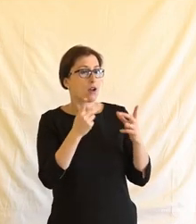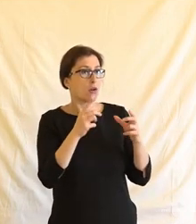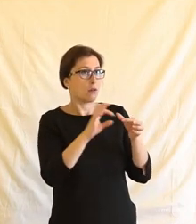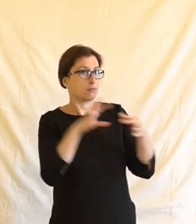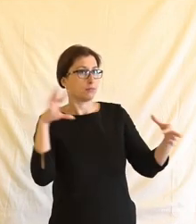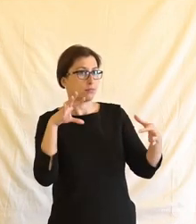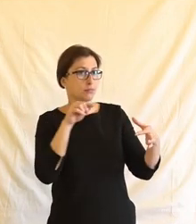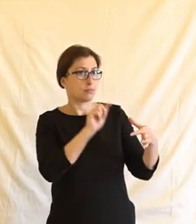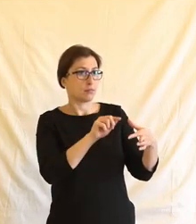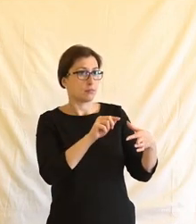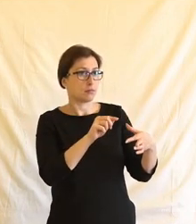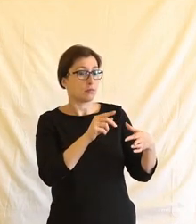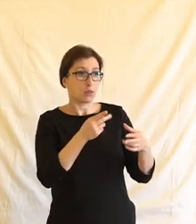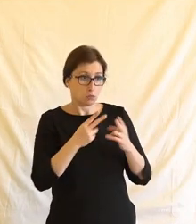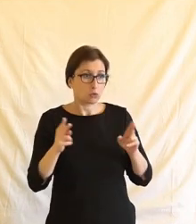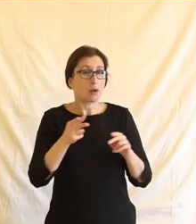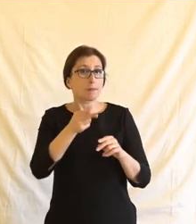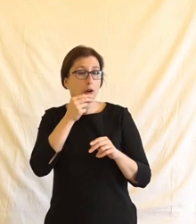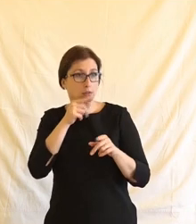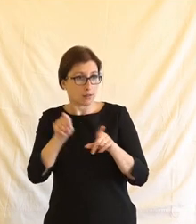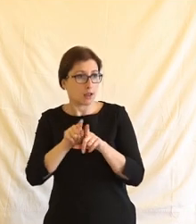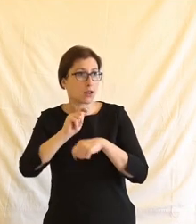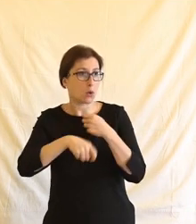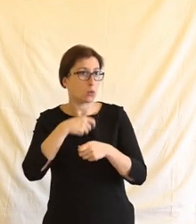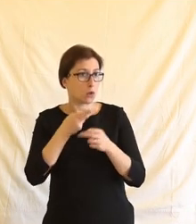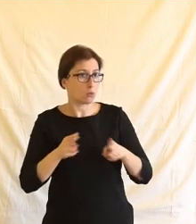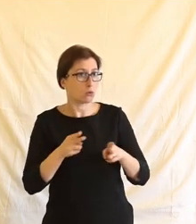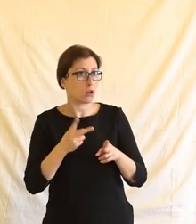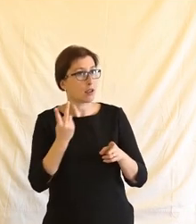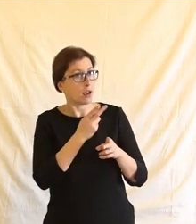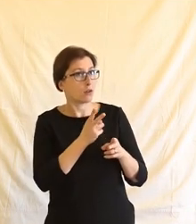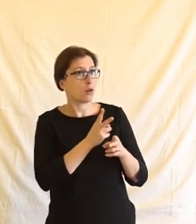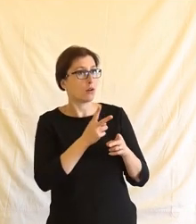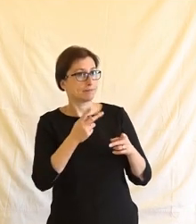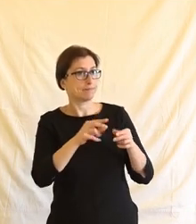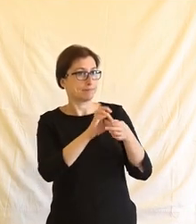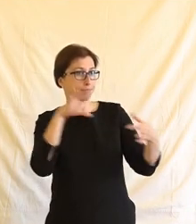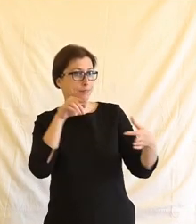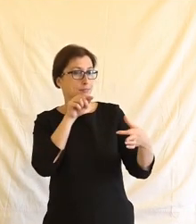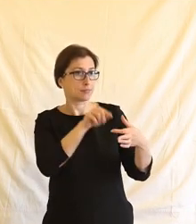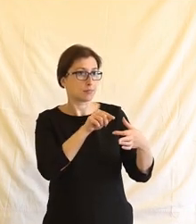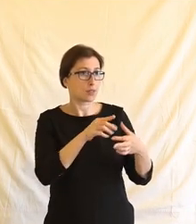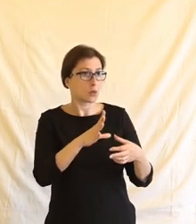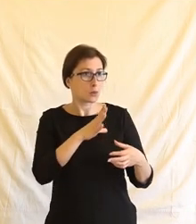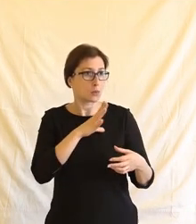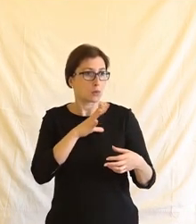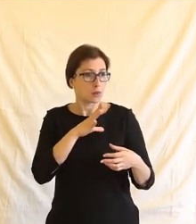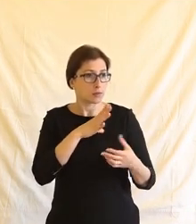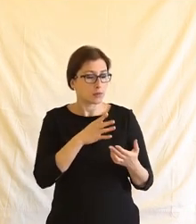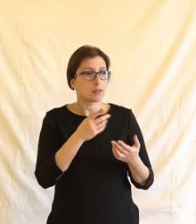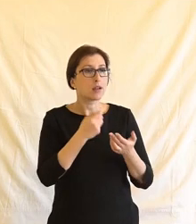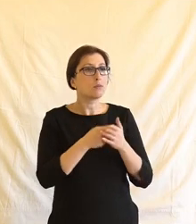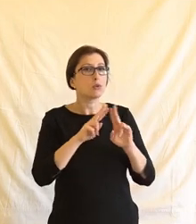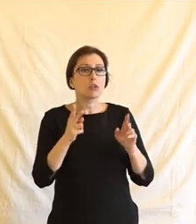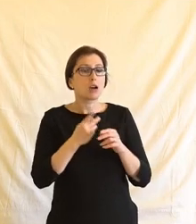pravda teda posouzení i ze strany policie České republiky, jaksi podřízené tomu stejnému ministerstvu a můžou se dotázat i různých